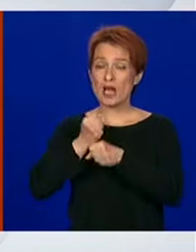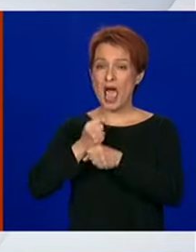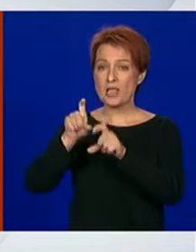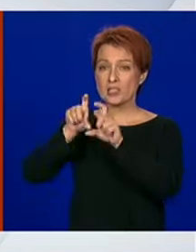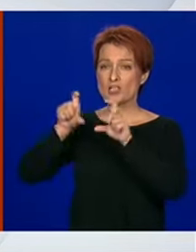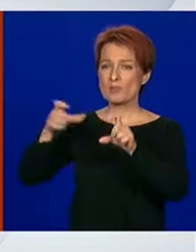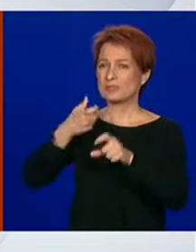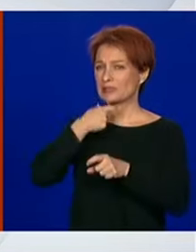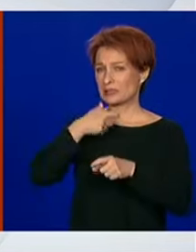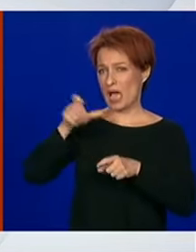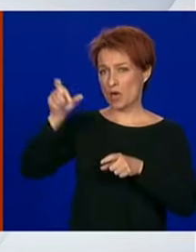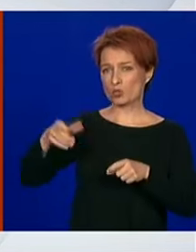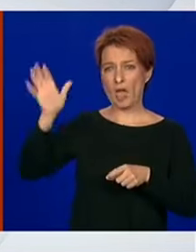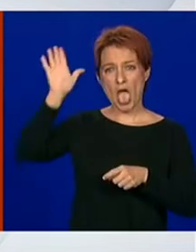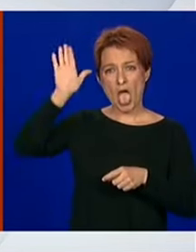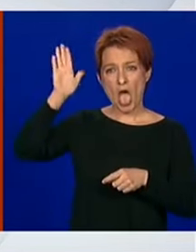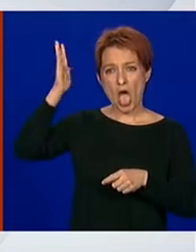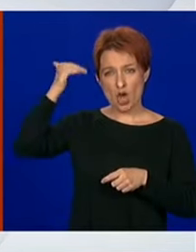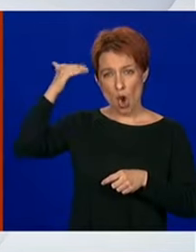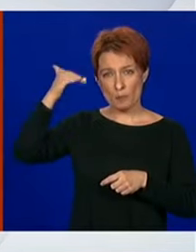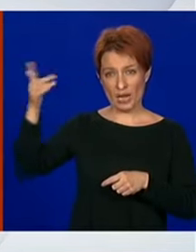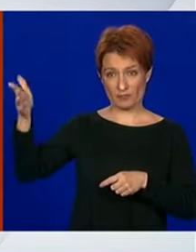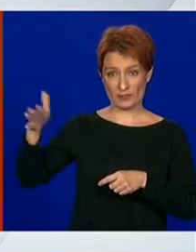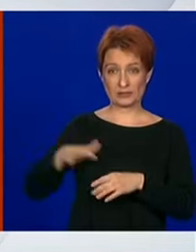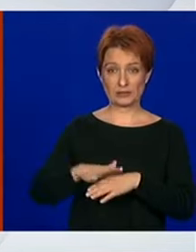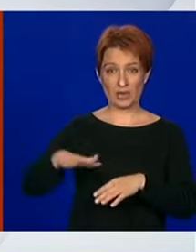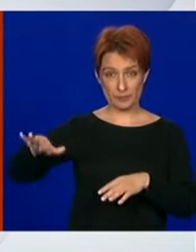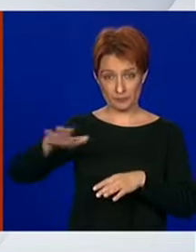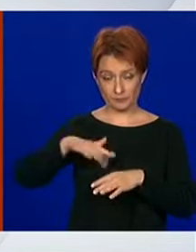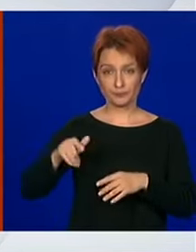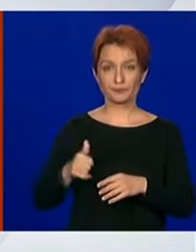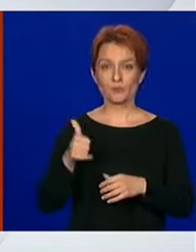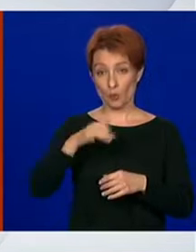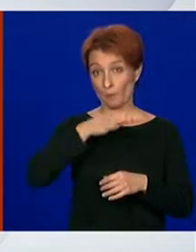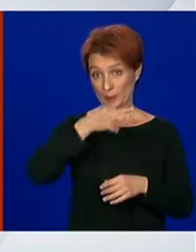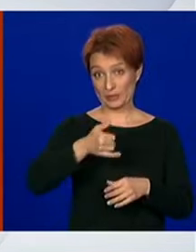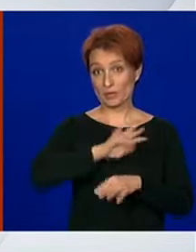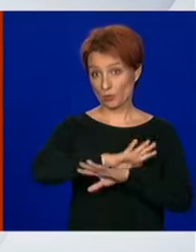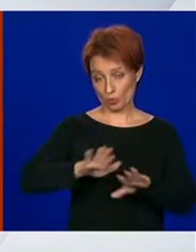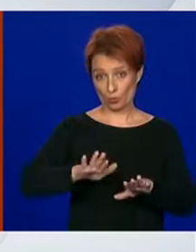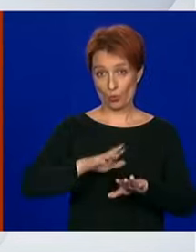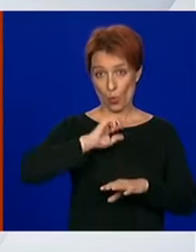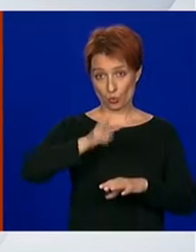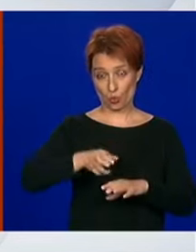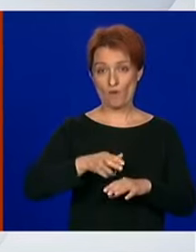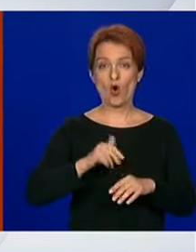osobe u Kopriničko-Križevačkoj županiji. To je odgovor na prvo pitanje. Što se tiče drugog